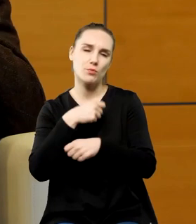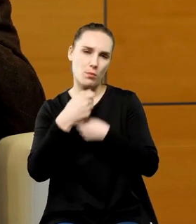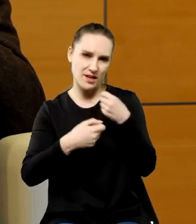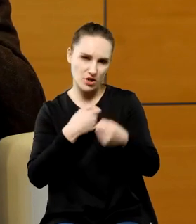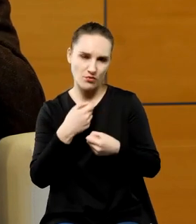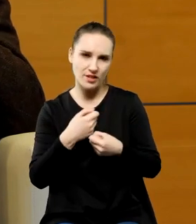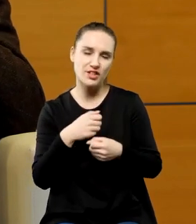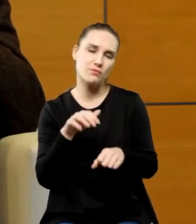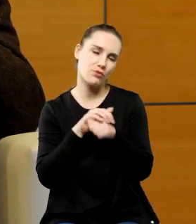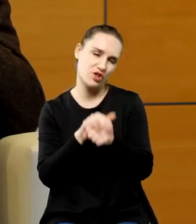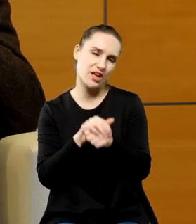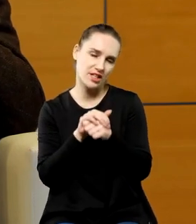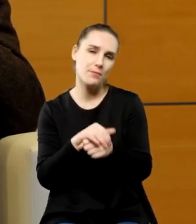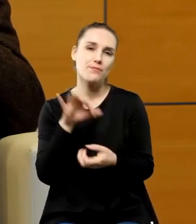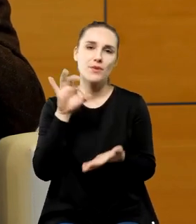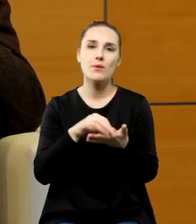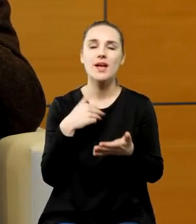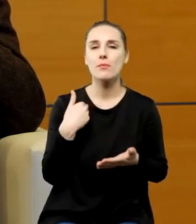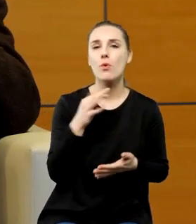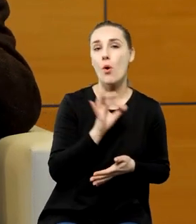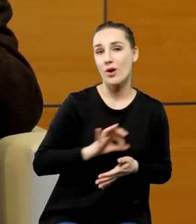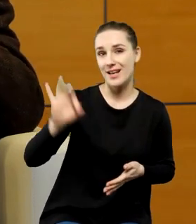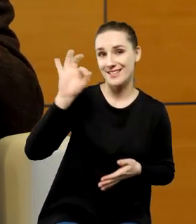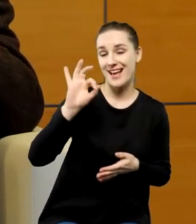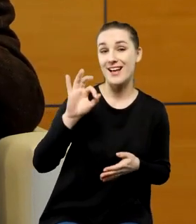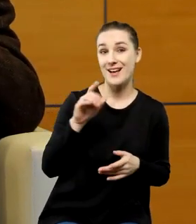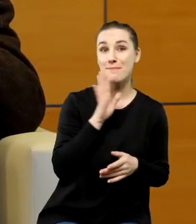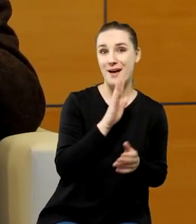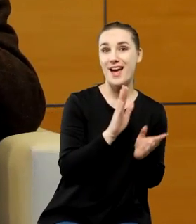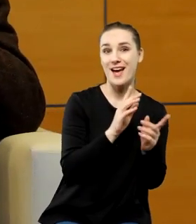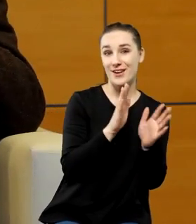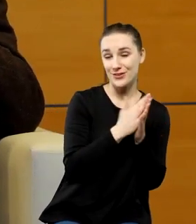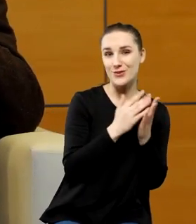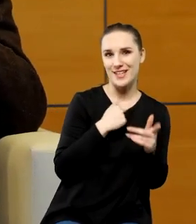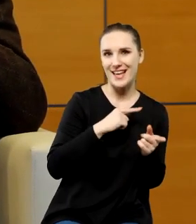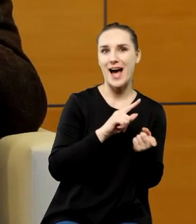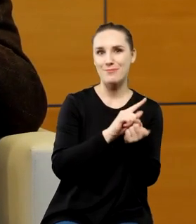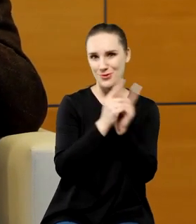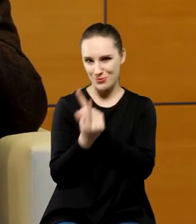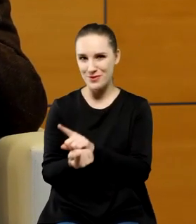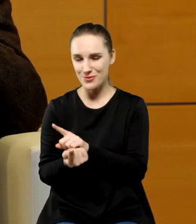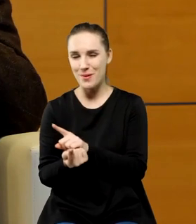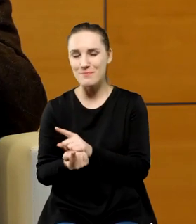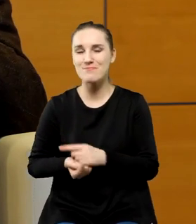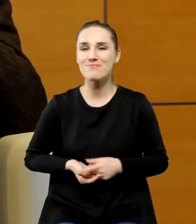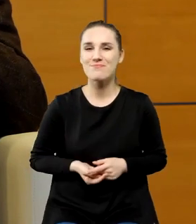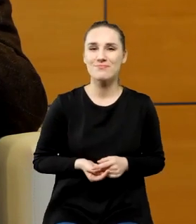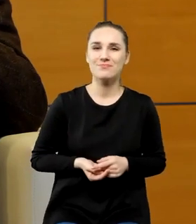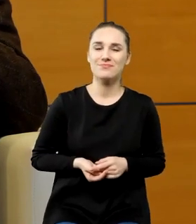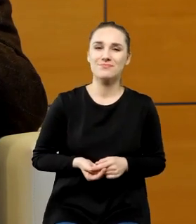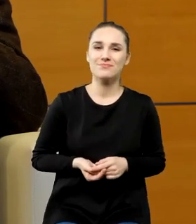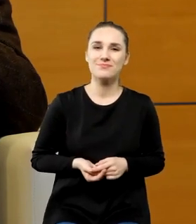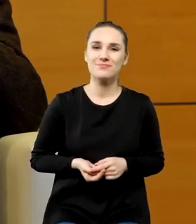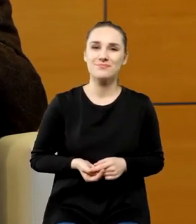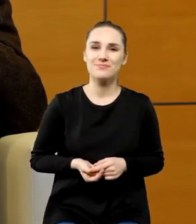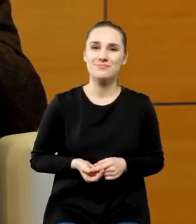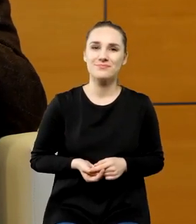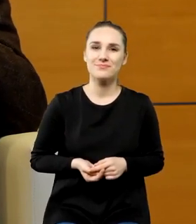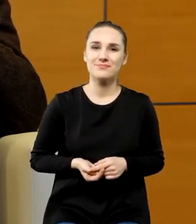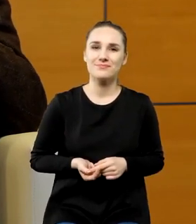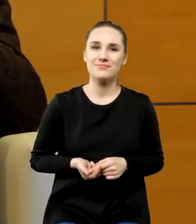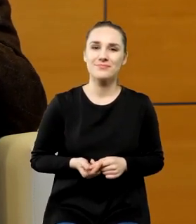ja miałem okazję i przyjemność przetłumaczyć tę książkę natomiast no